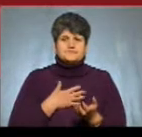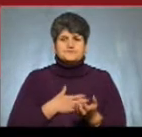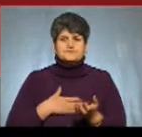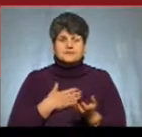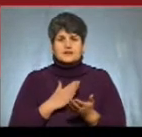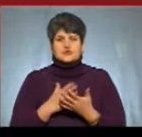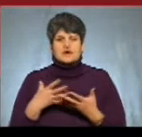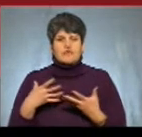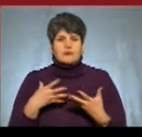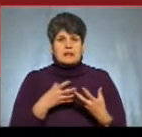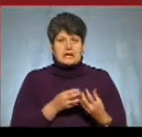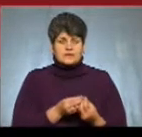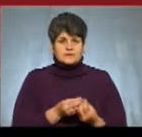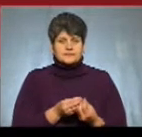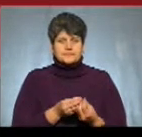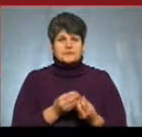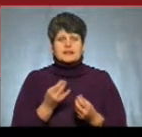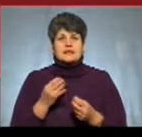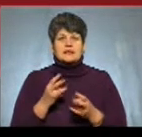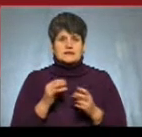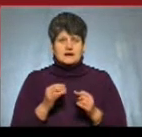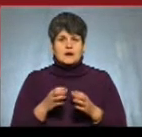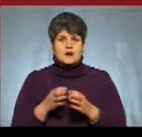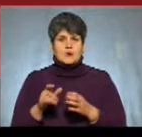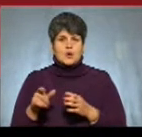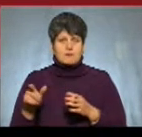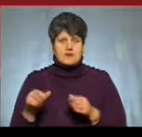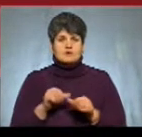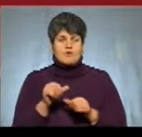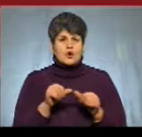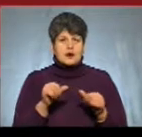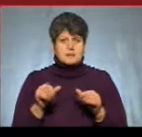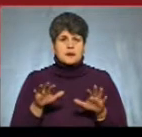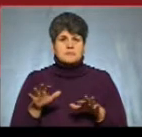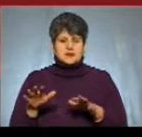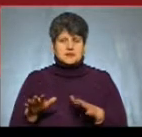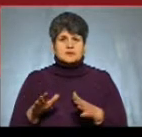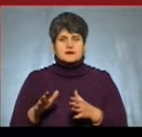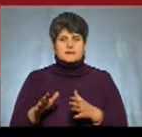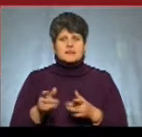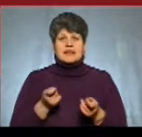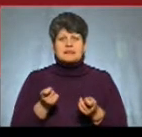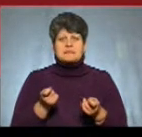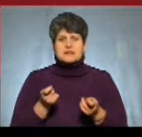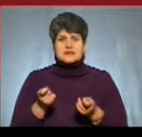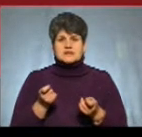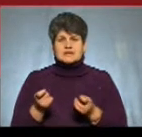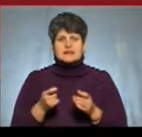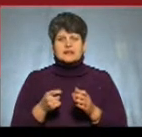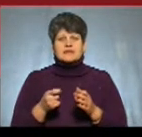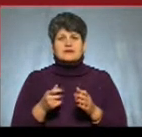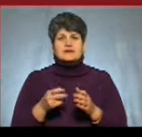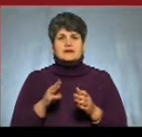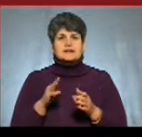ззовні на громади по деяких місцях. Такий адміністративний трошки тиск, можна